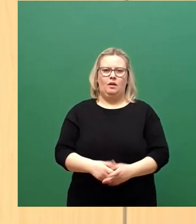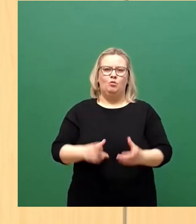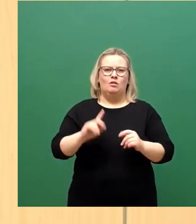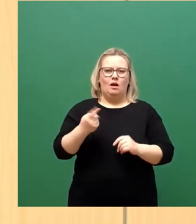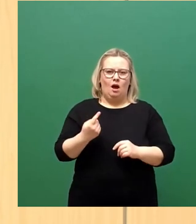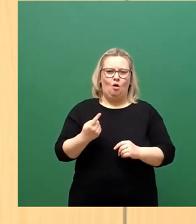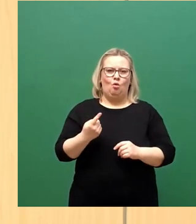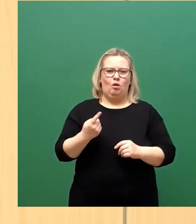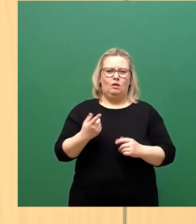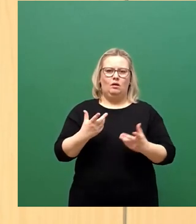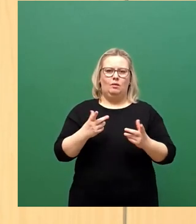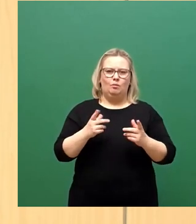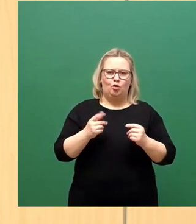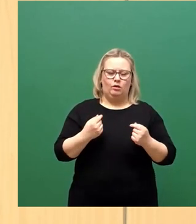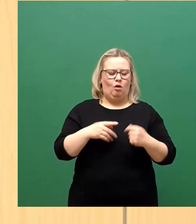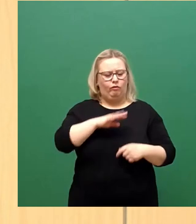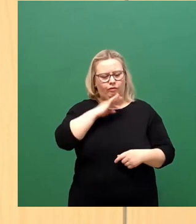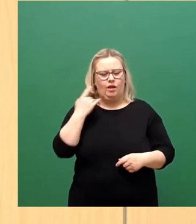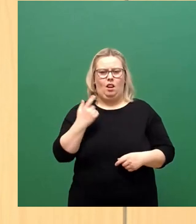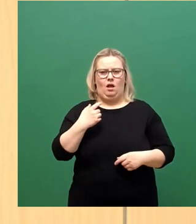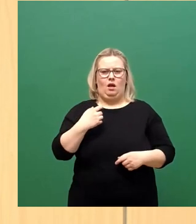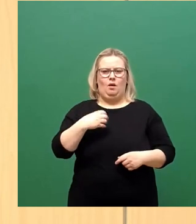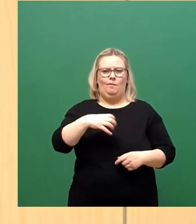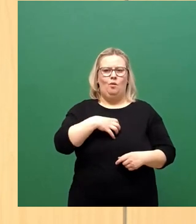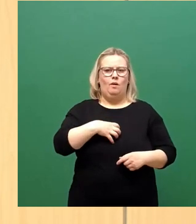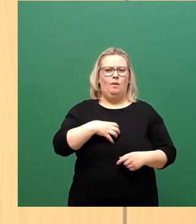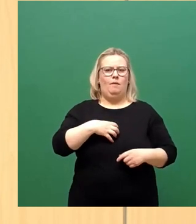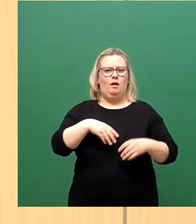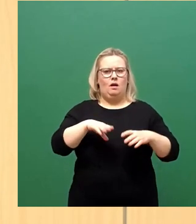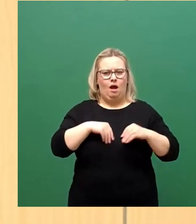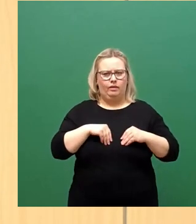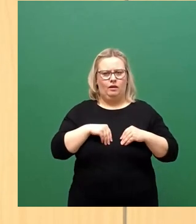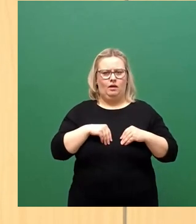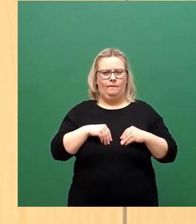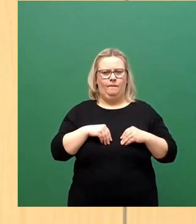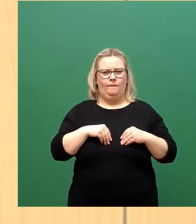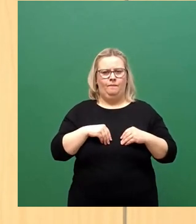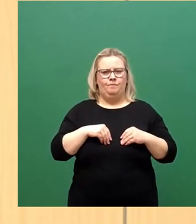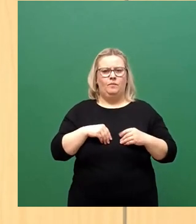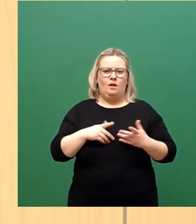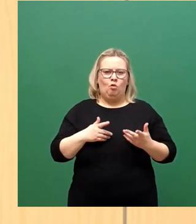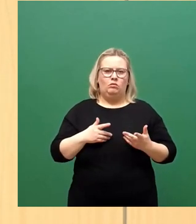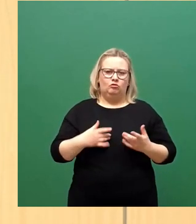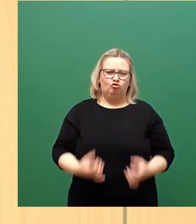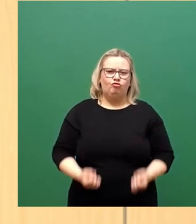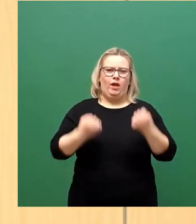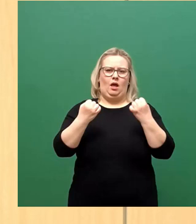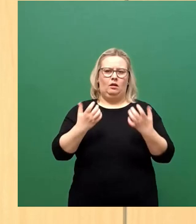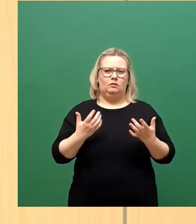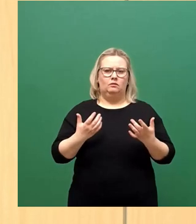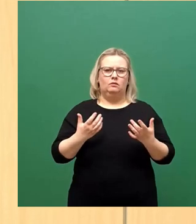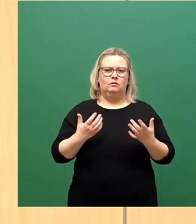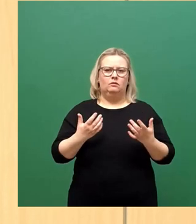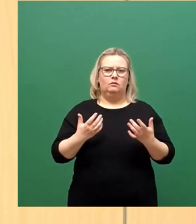Entbehrungen auf sich nehmen, auch wenn das manchmal ganz schön schwer ist. All